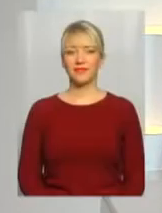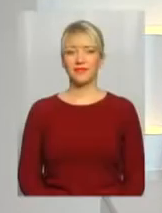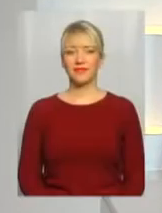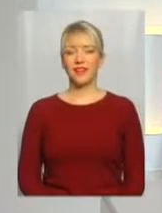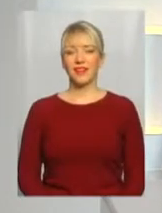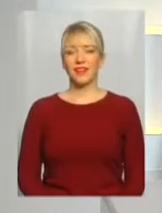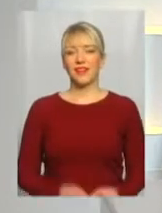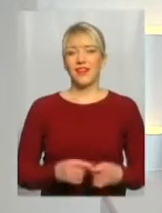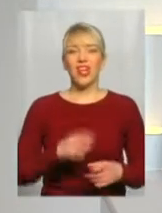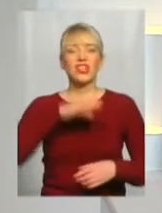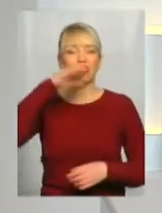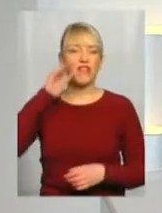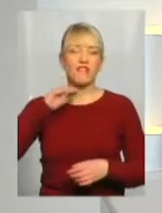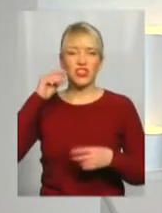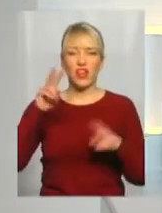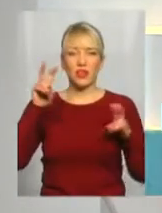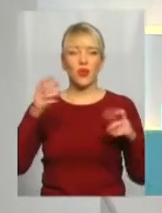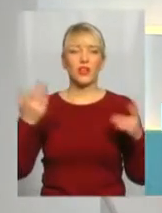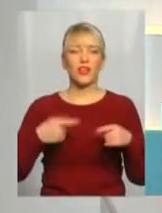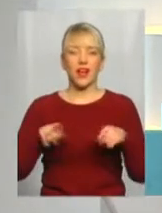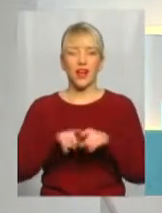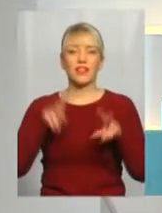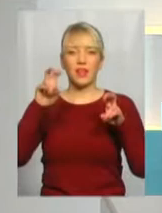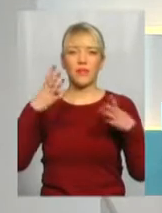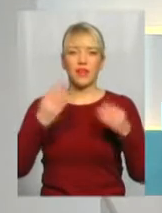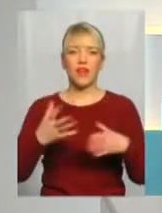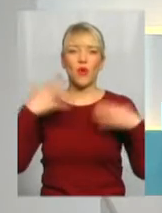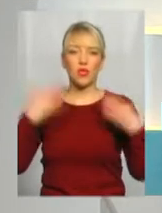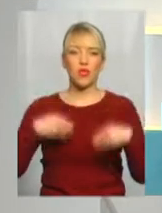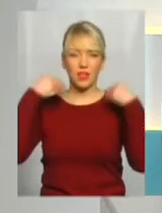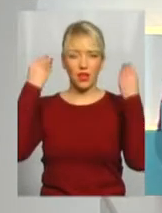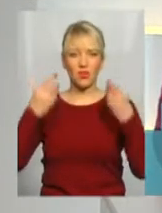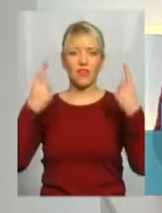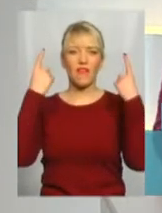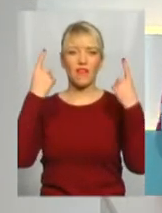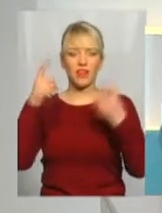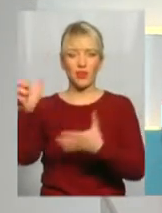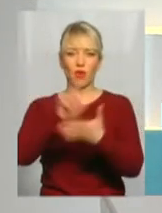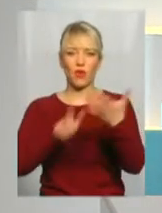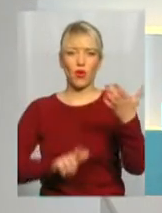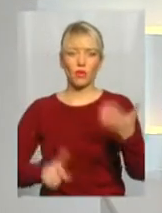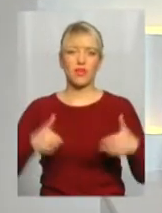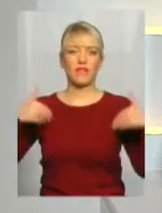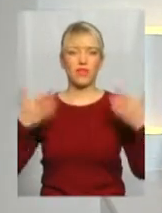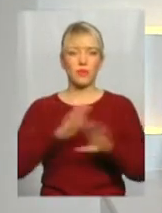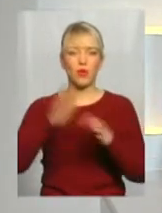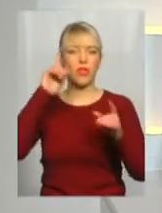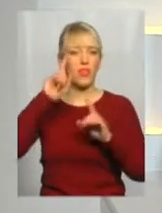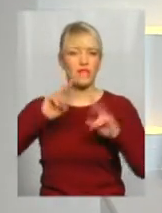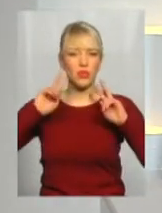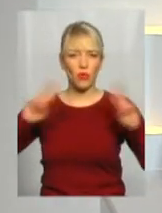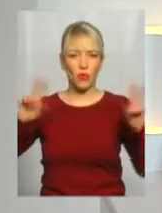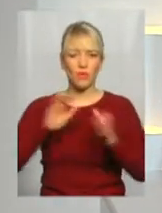Нехрестомаційний Шевченко. Така тема дня у день народження Великого Кобзаря. Вітаємо. Про невідомі факти з життя